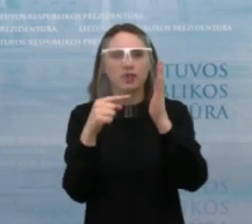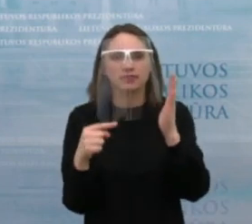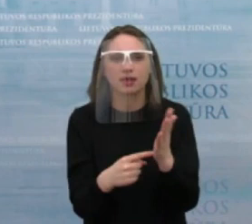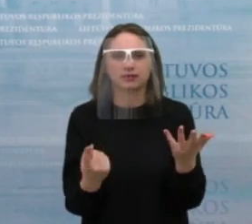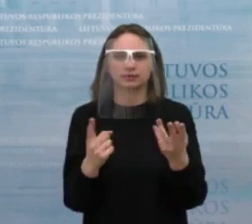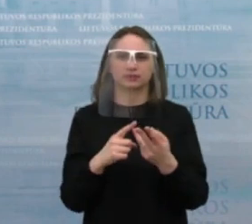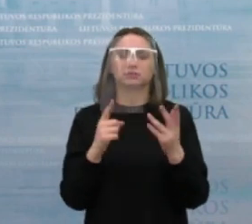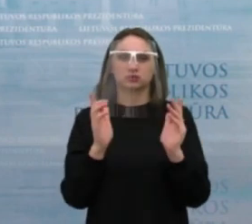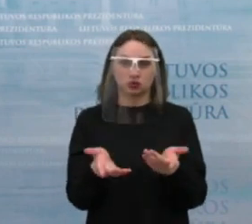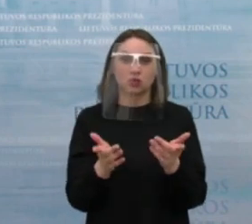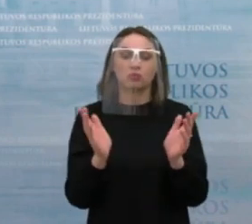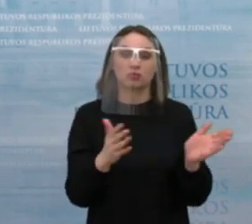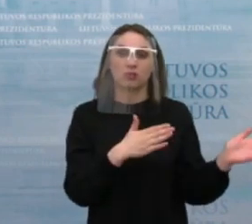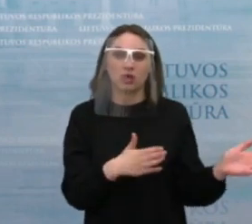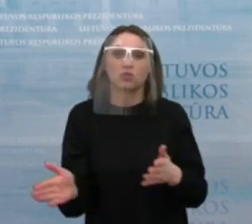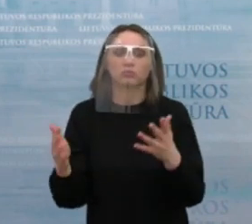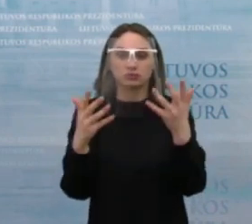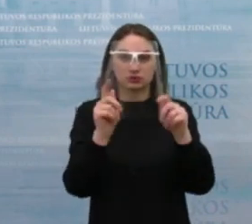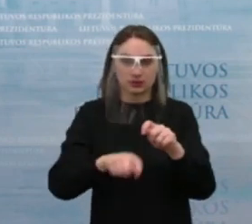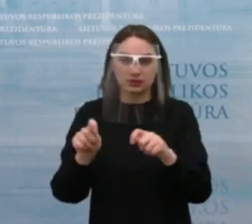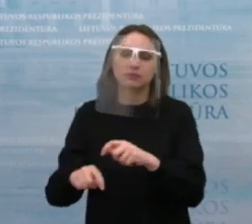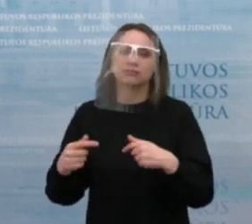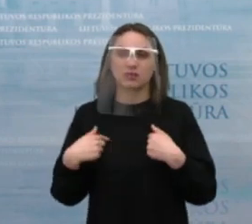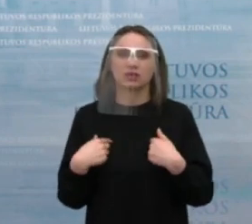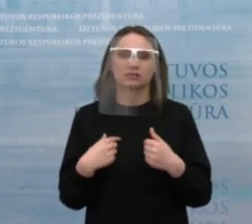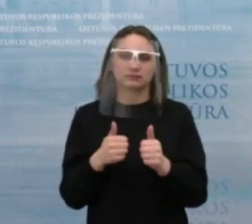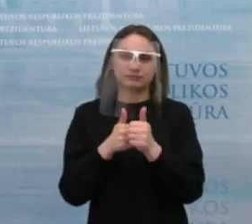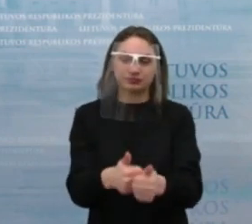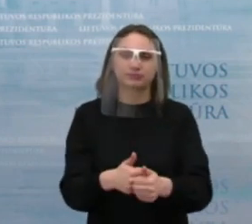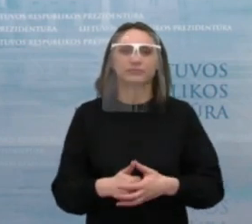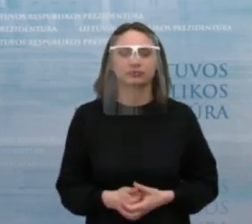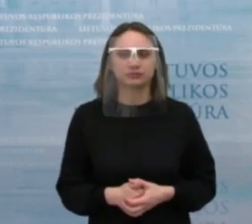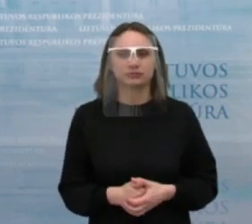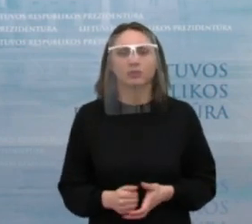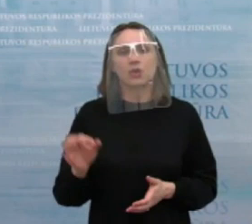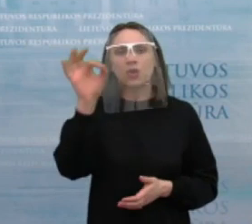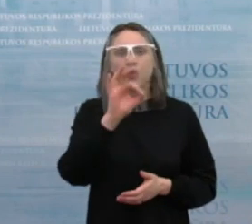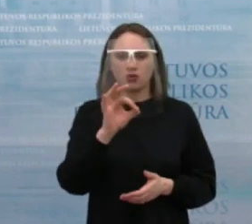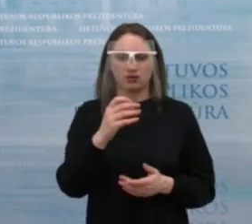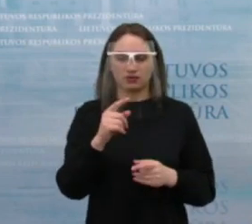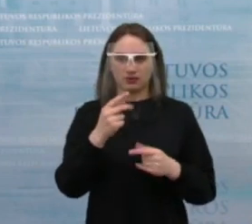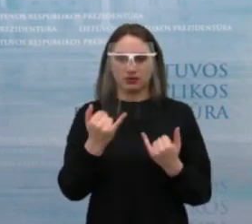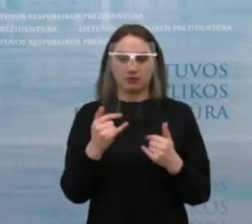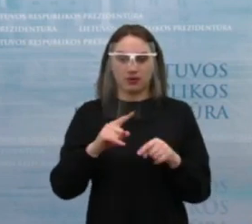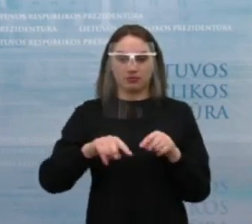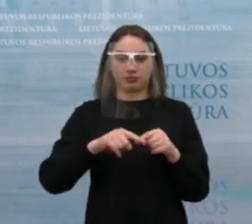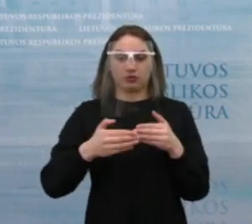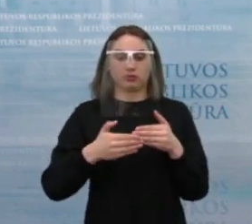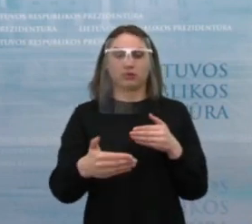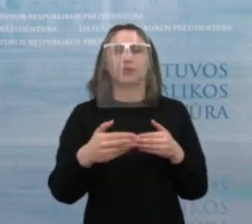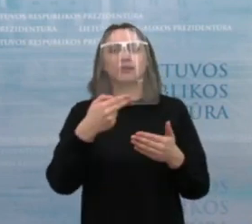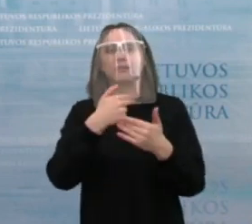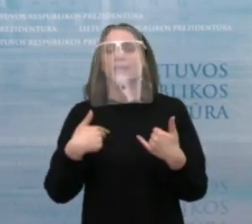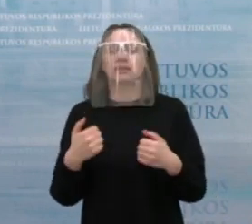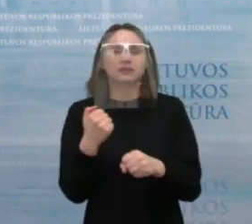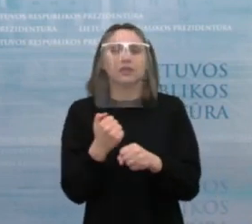kuri turėtų būti, jinai taip pat yra mūsų darbo tvarkyje. Kalbant apie trumpalaikės priemonės, kurių įmamės dabar,